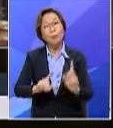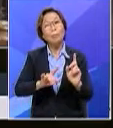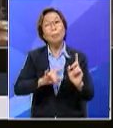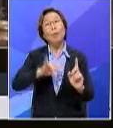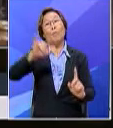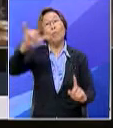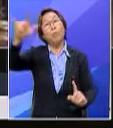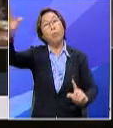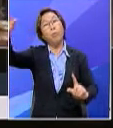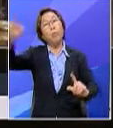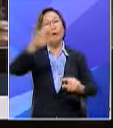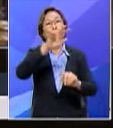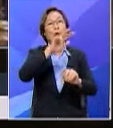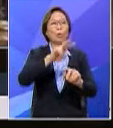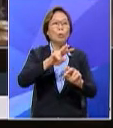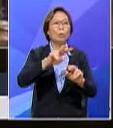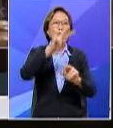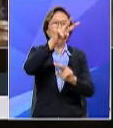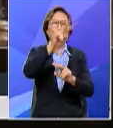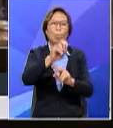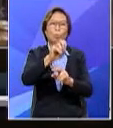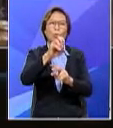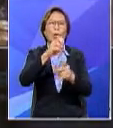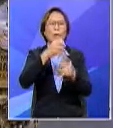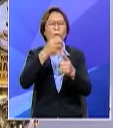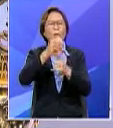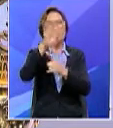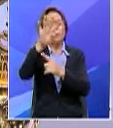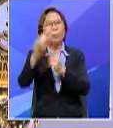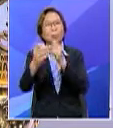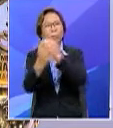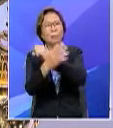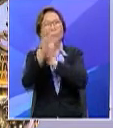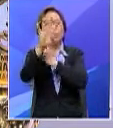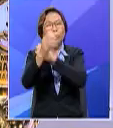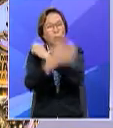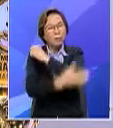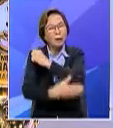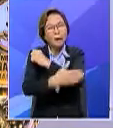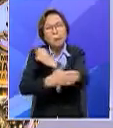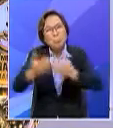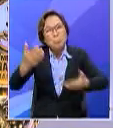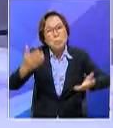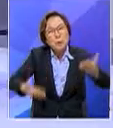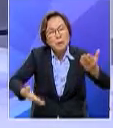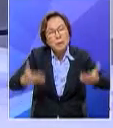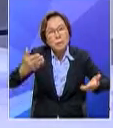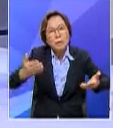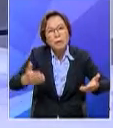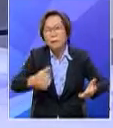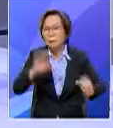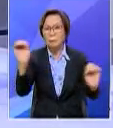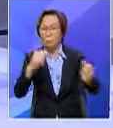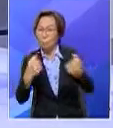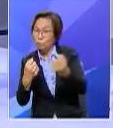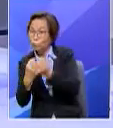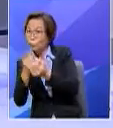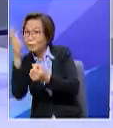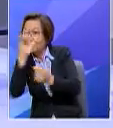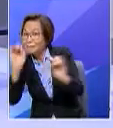lebih berapa 20 40 negara mungkin 40-50 negara itu itu tanpa dokongan kerajaan